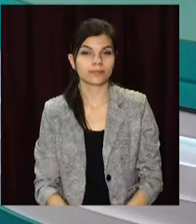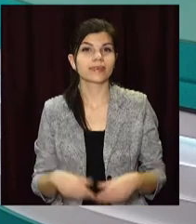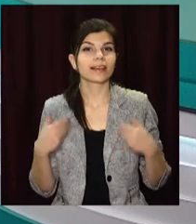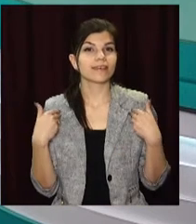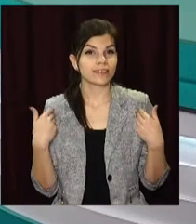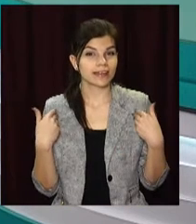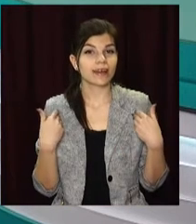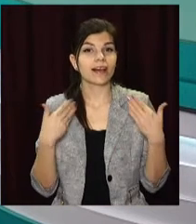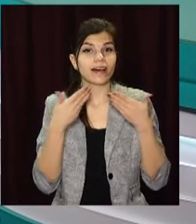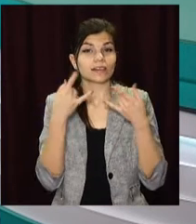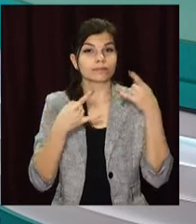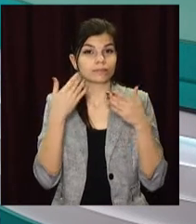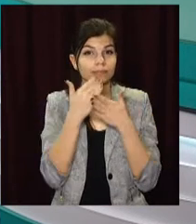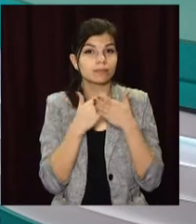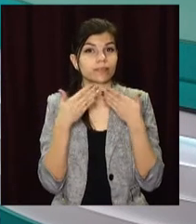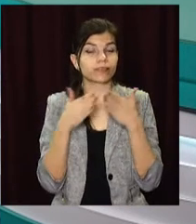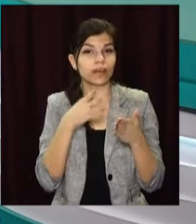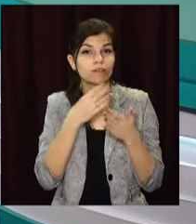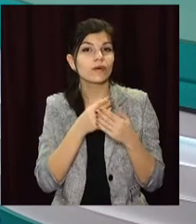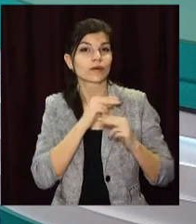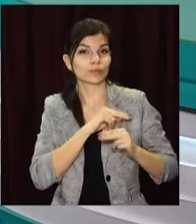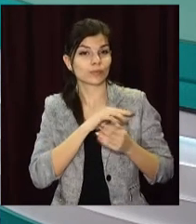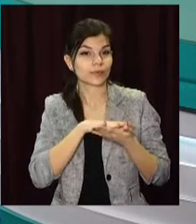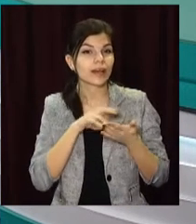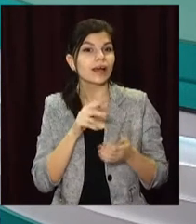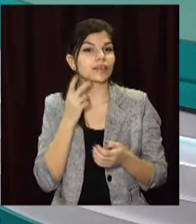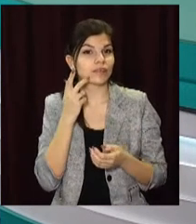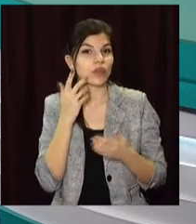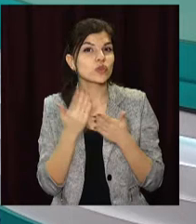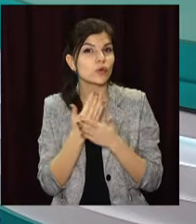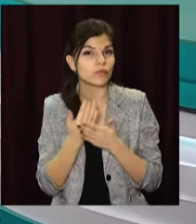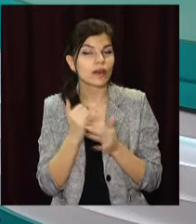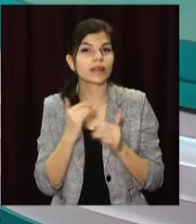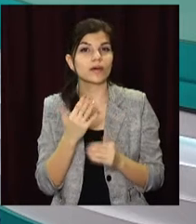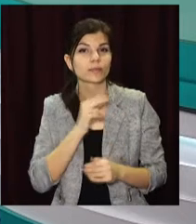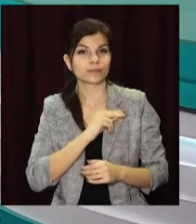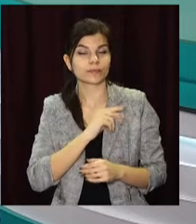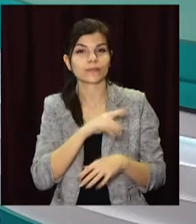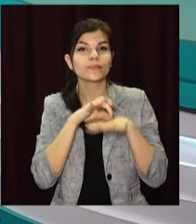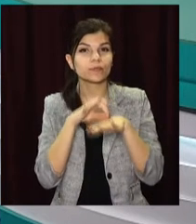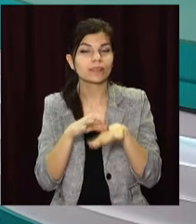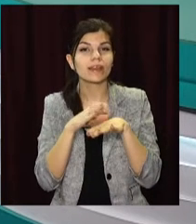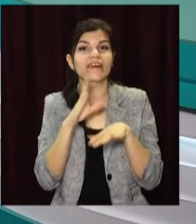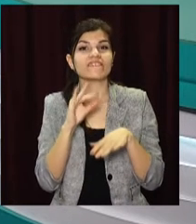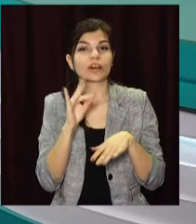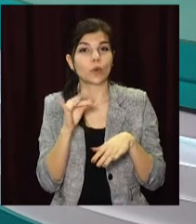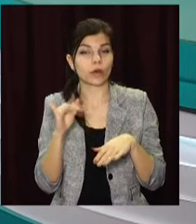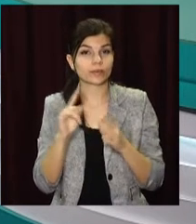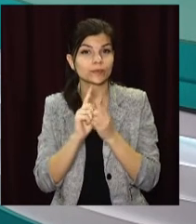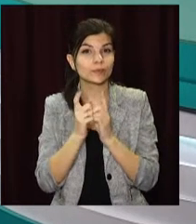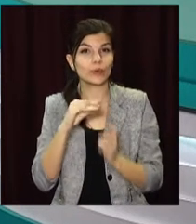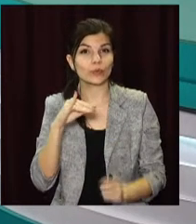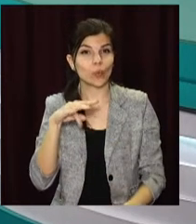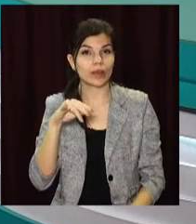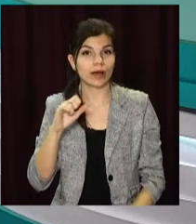Вітаю! Відкрити продовжую свою роботу і зараз, як завжди, у ефірі новини. Для вас працюють Вікторія Вахрушина та сортоперекладачка Юліана